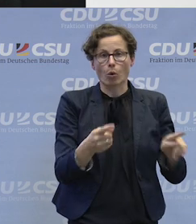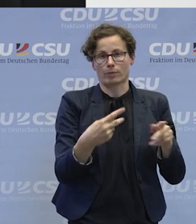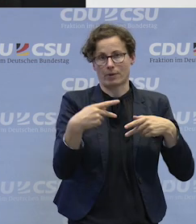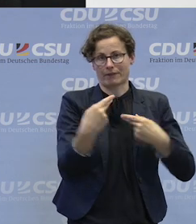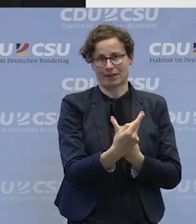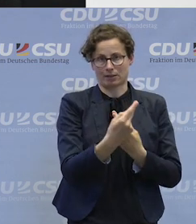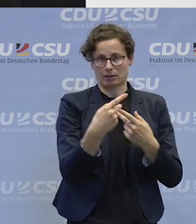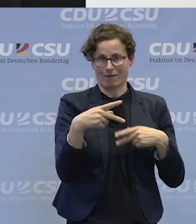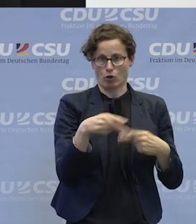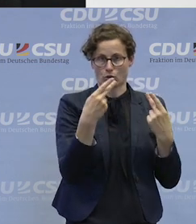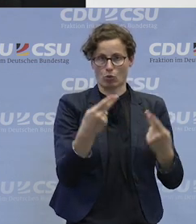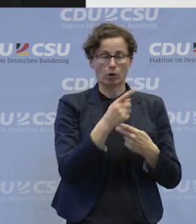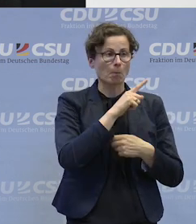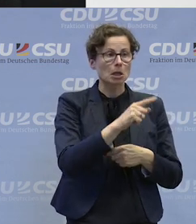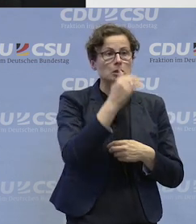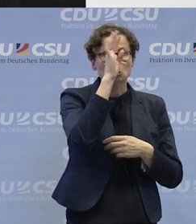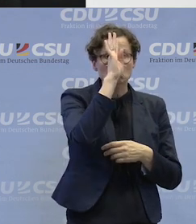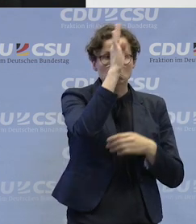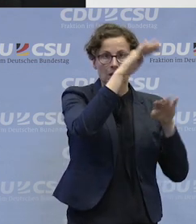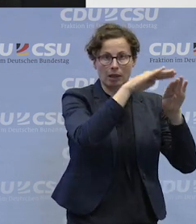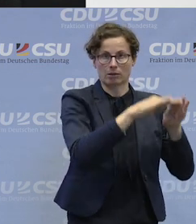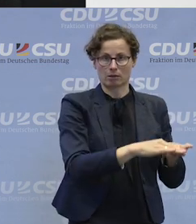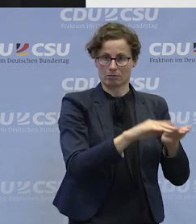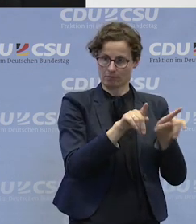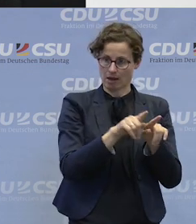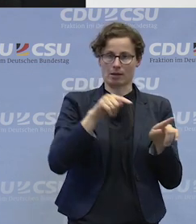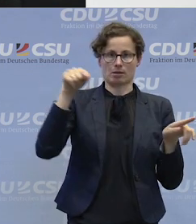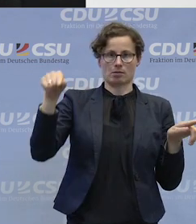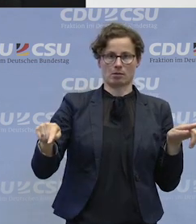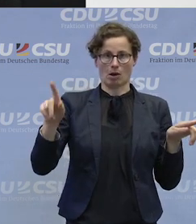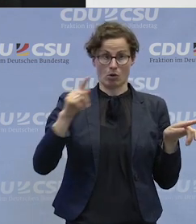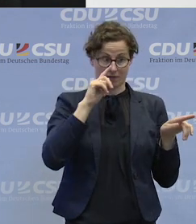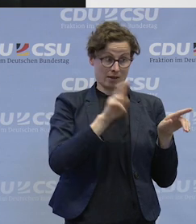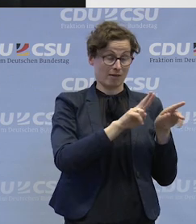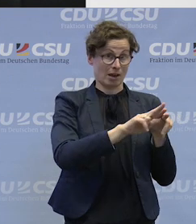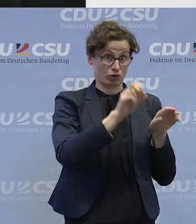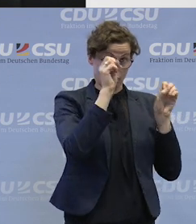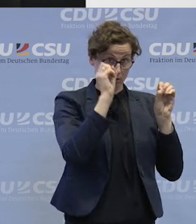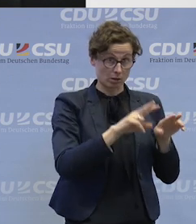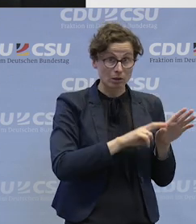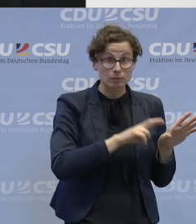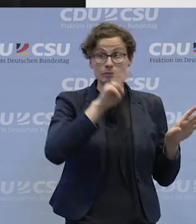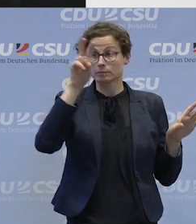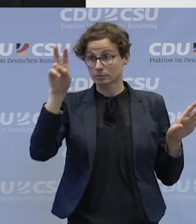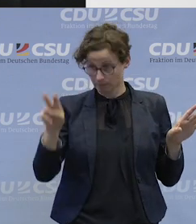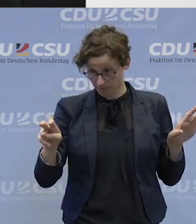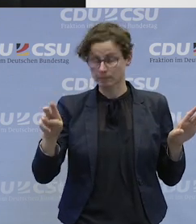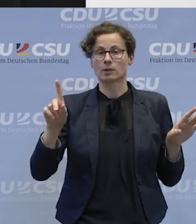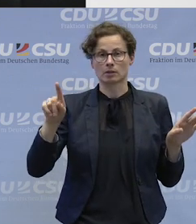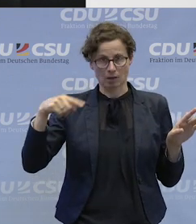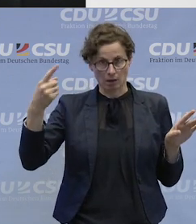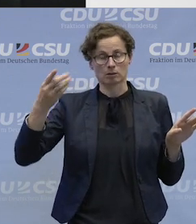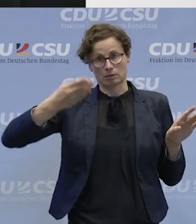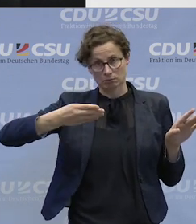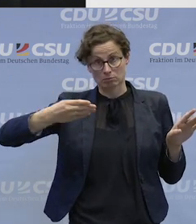irgendwann mal aus der Werkstatt heraus geht. Insofern sehen Sie, die Antworten auf Ihre beiden Fragen hängen gewisserweise zusammen. Es ist ein